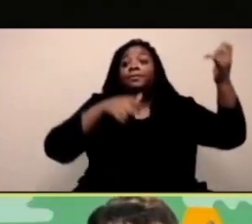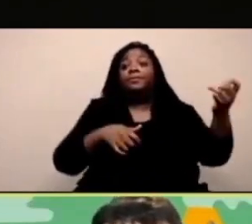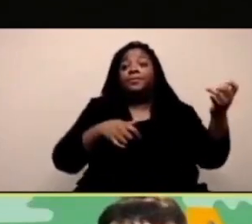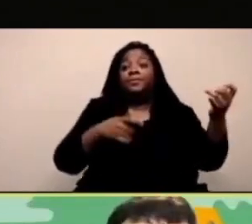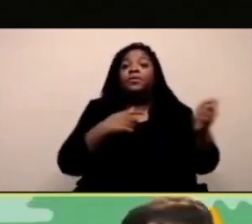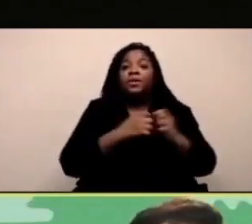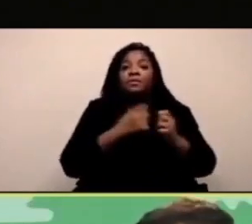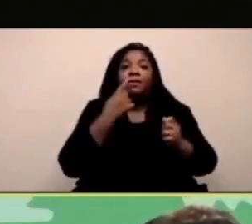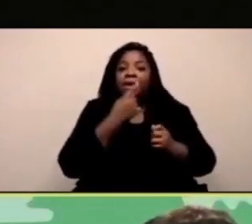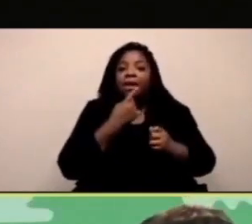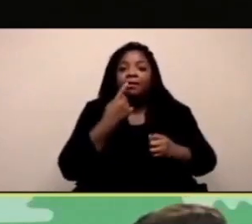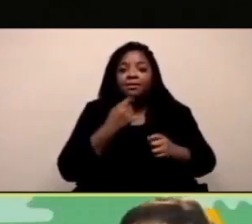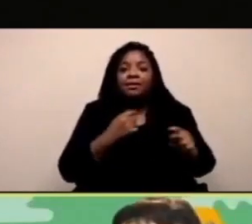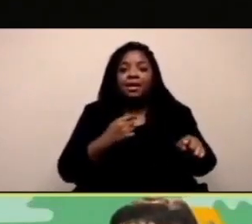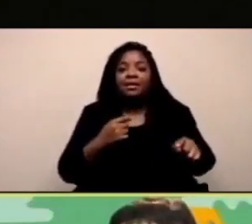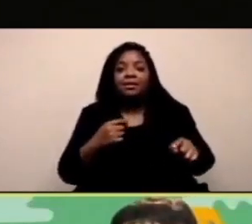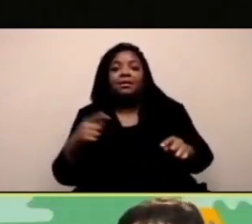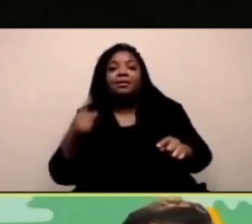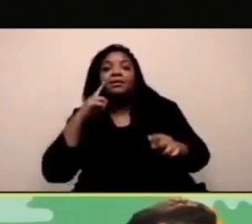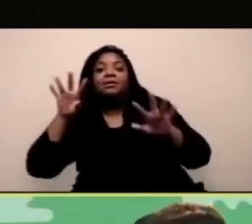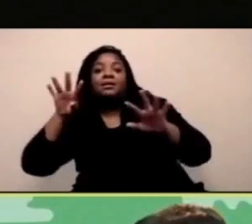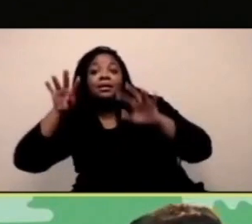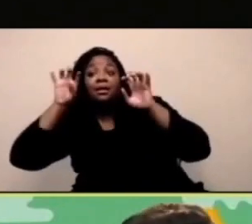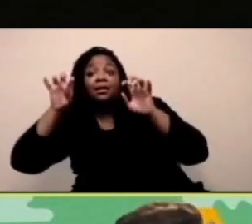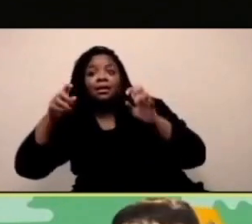strumento queste piccole ukeleles